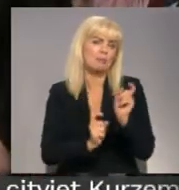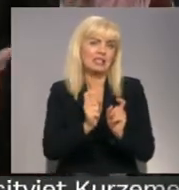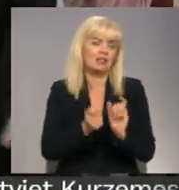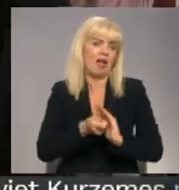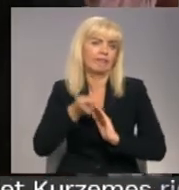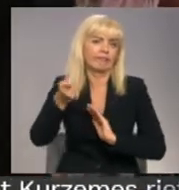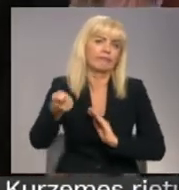Jurgensons, Latvijas televīzija.